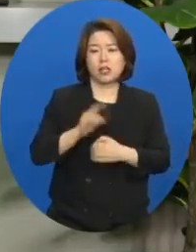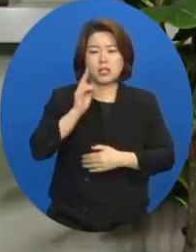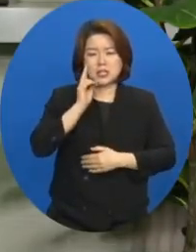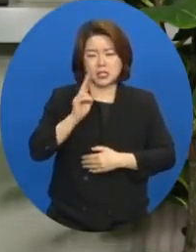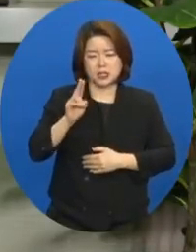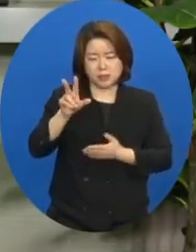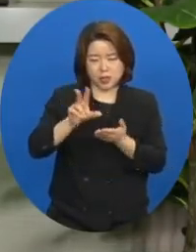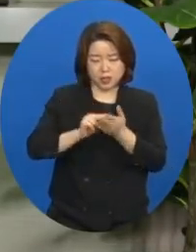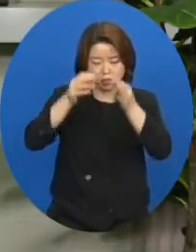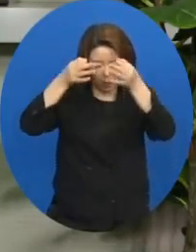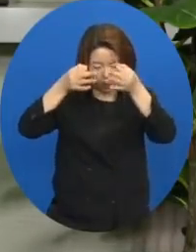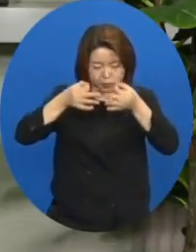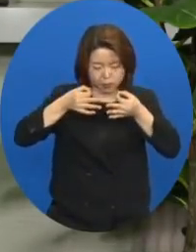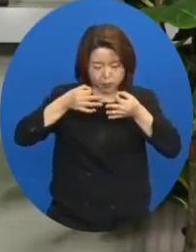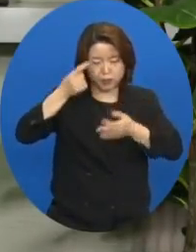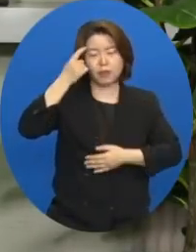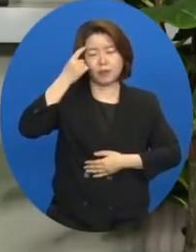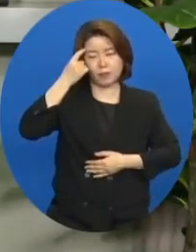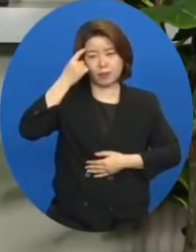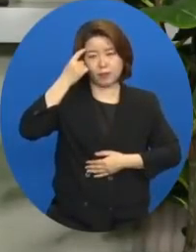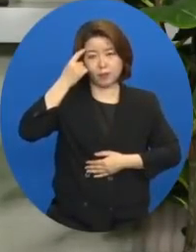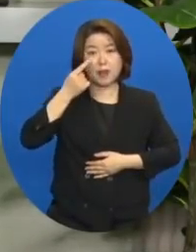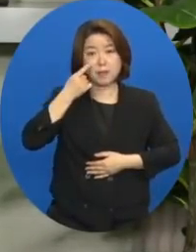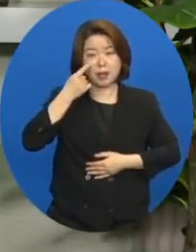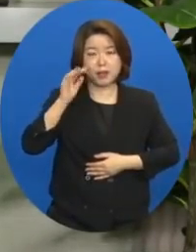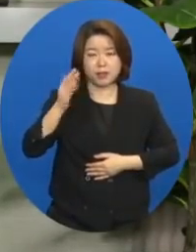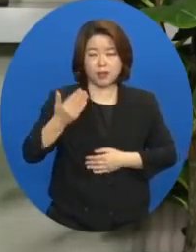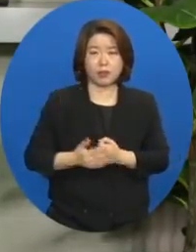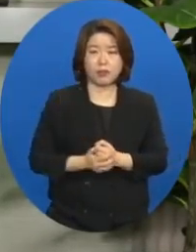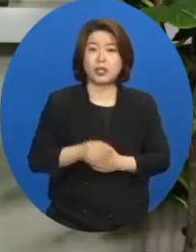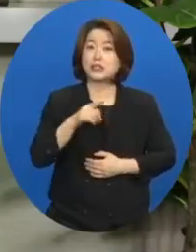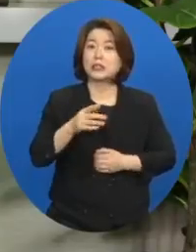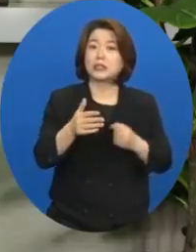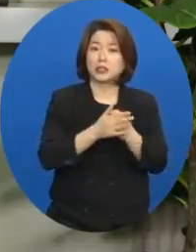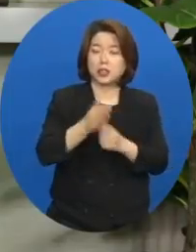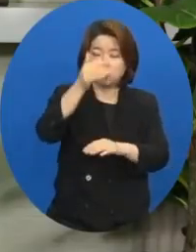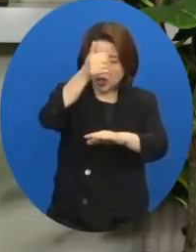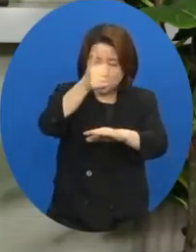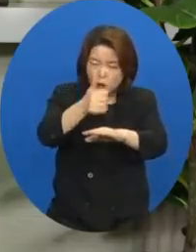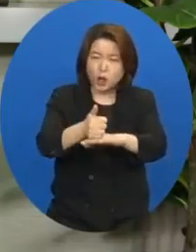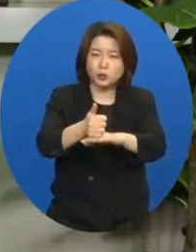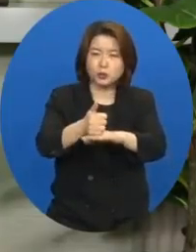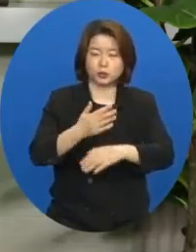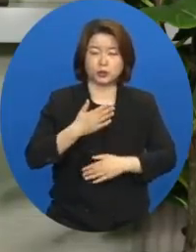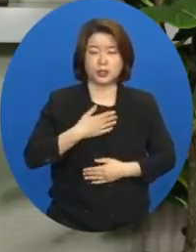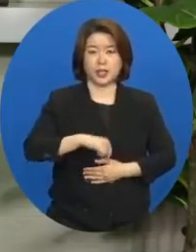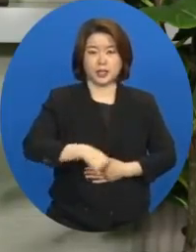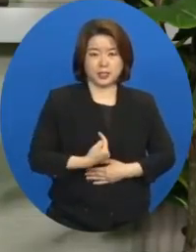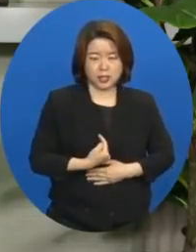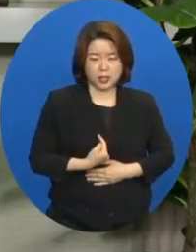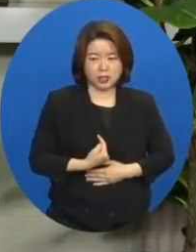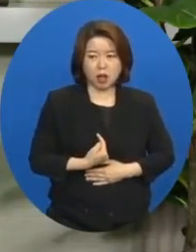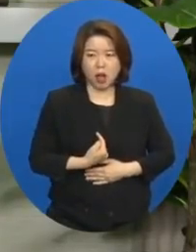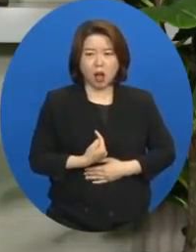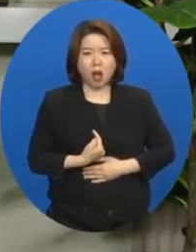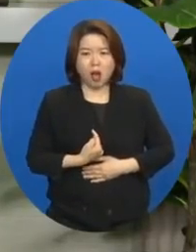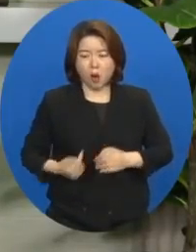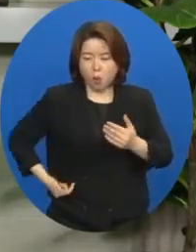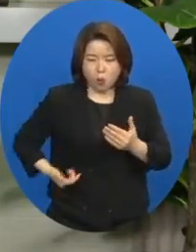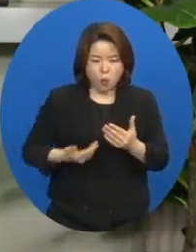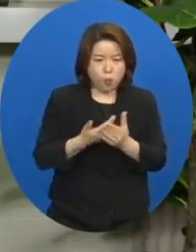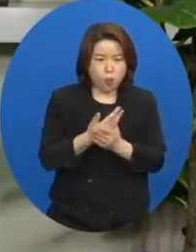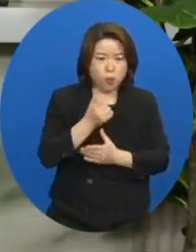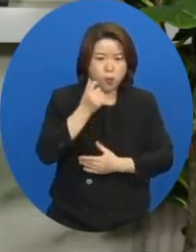돌아봐야 됩니다. 그것 때문에 결국은 우리 자신도 돌이킬 수 없는 그런